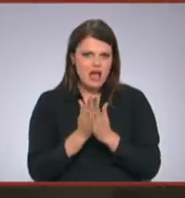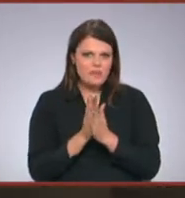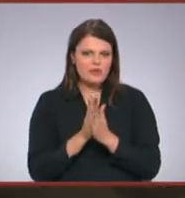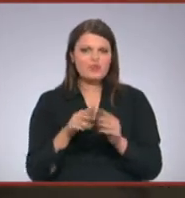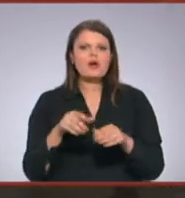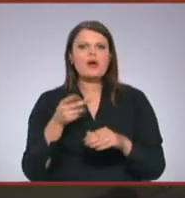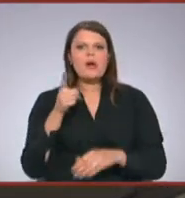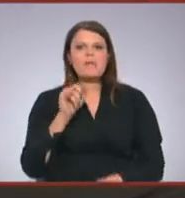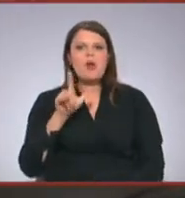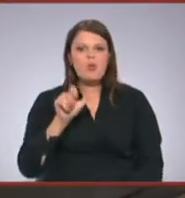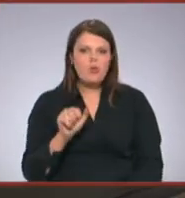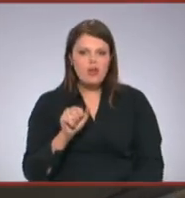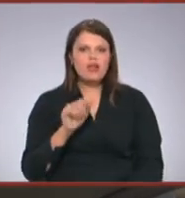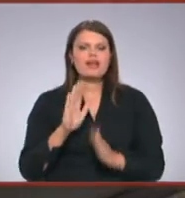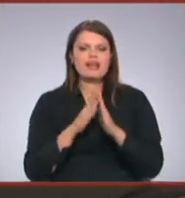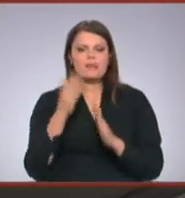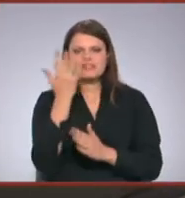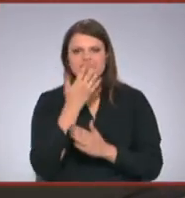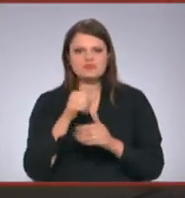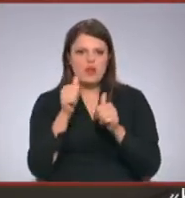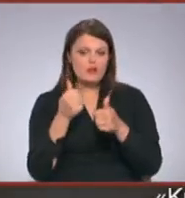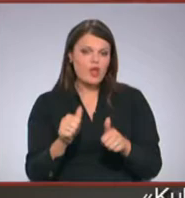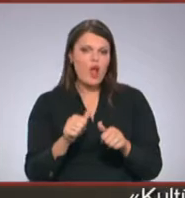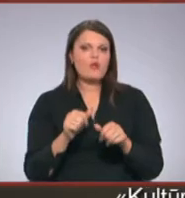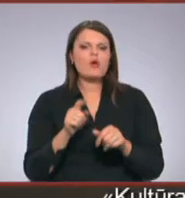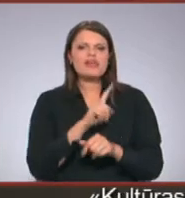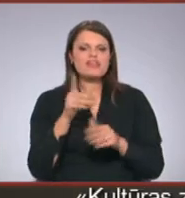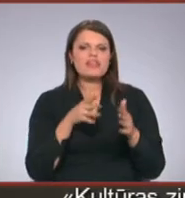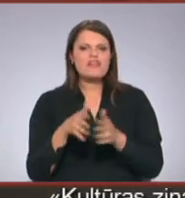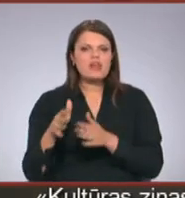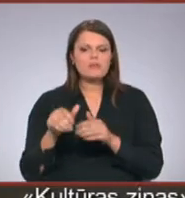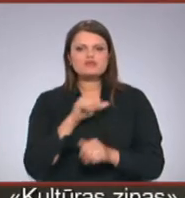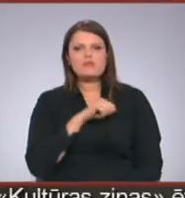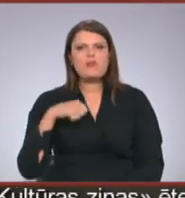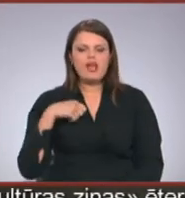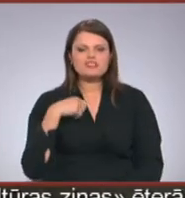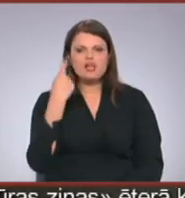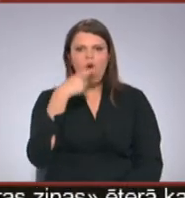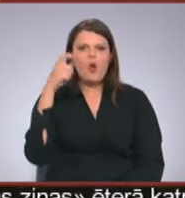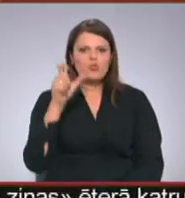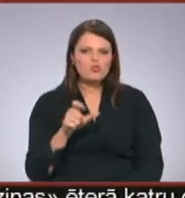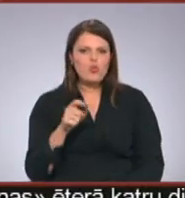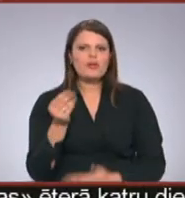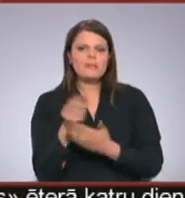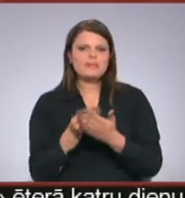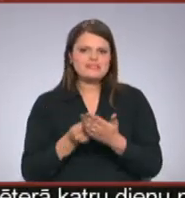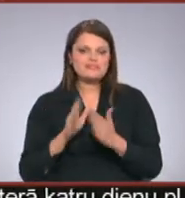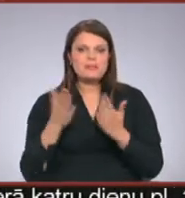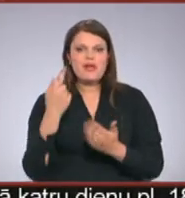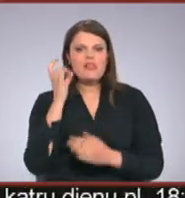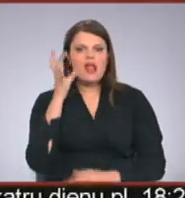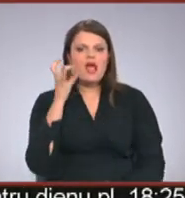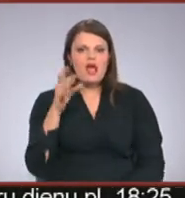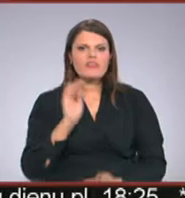Savukārt Pauli Bankovska grāmatas vizuālo tēlu ļoti iespējojuši paša autora mazie akvareļa piezīmi plociņi. Bet leģendārā rakstnieks